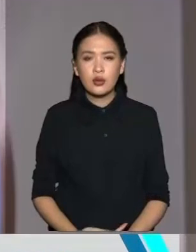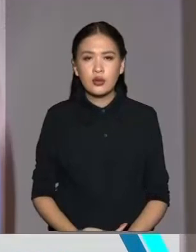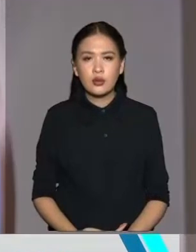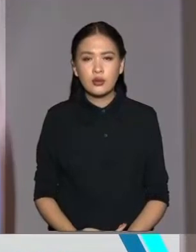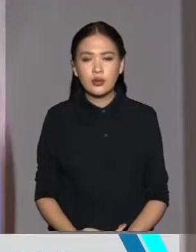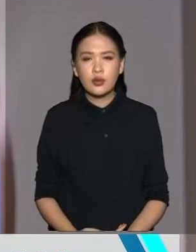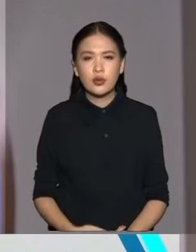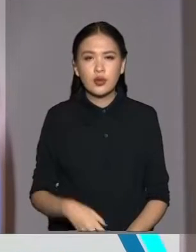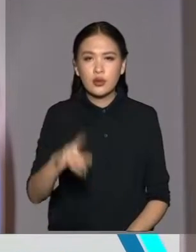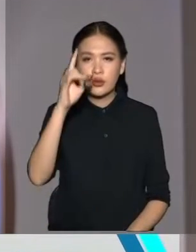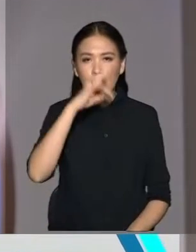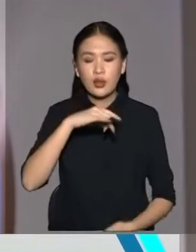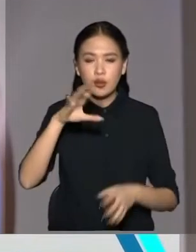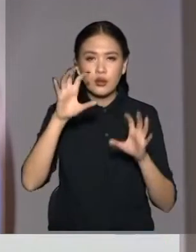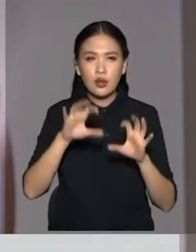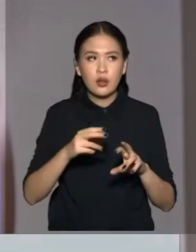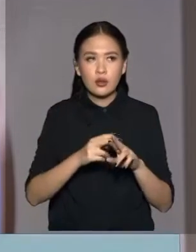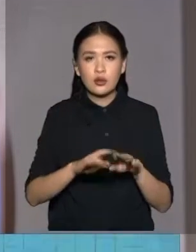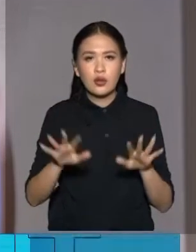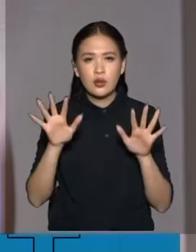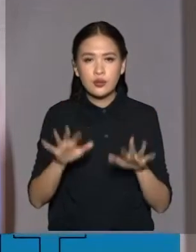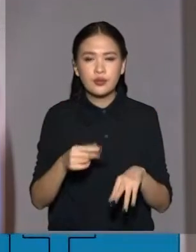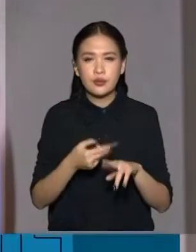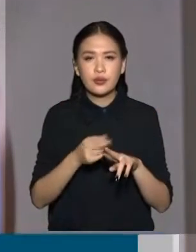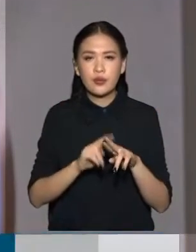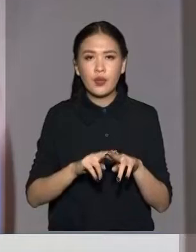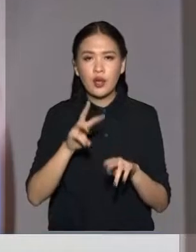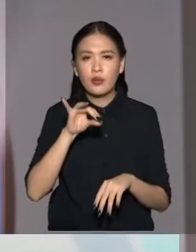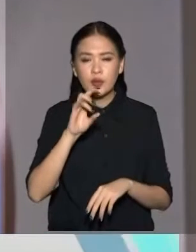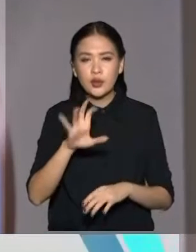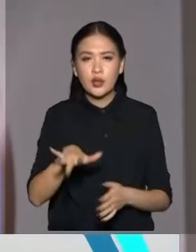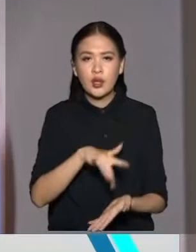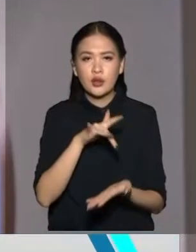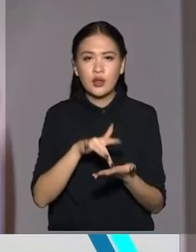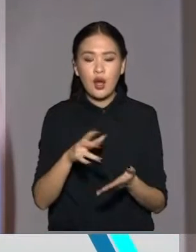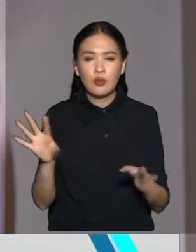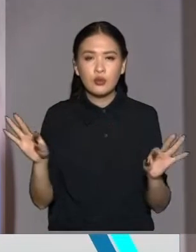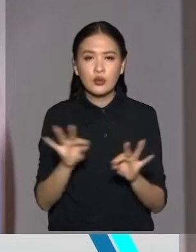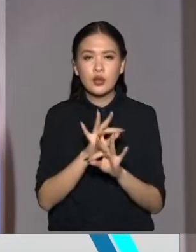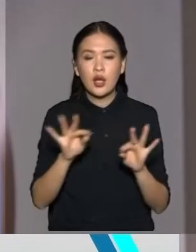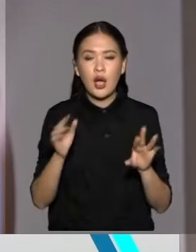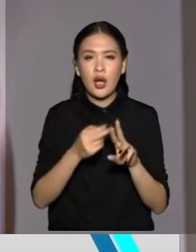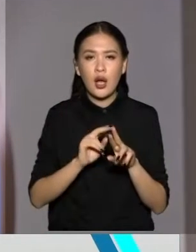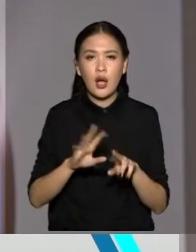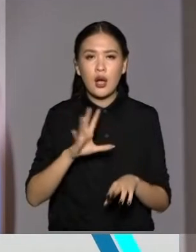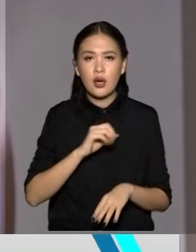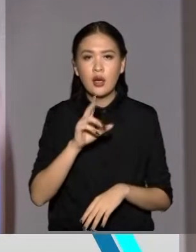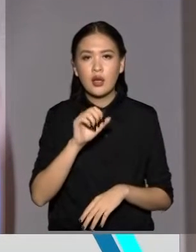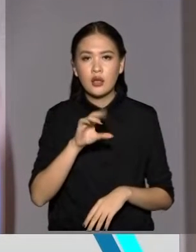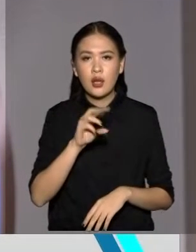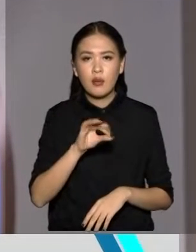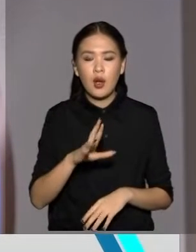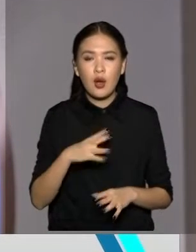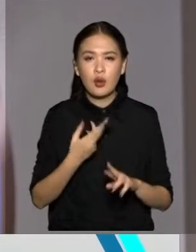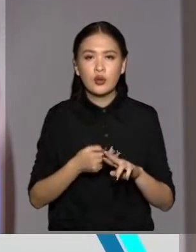Қазақтық қырмаң қазатындағы консерваториясы мен Менскі қаласындағы музыкалық академияның